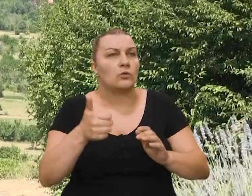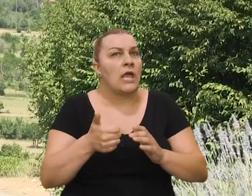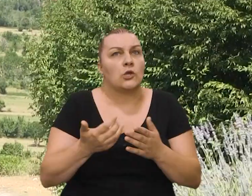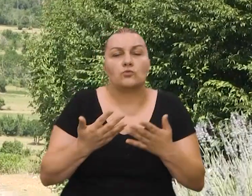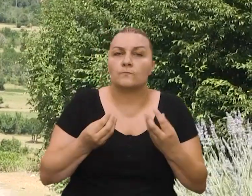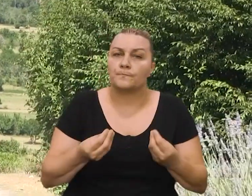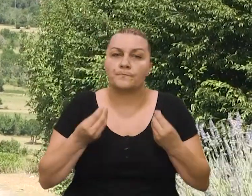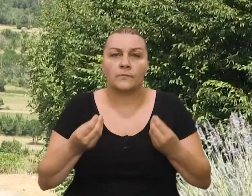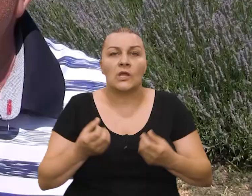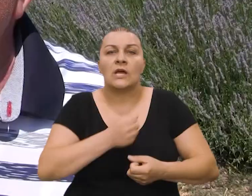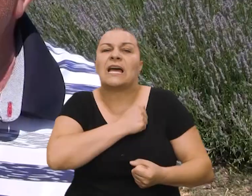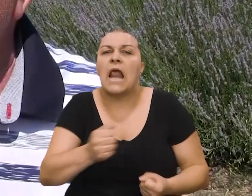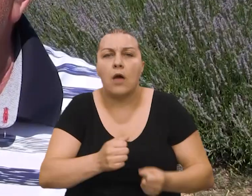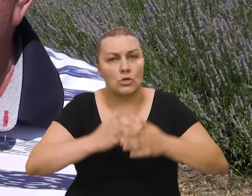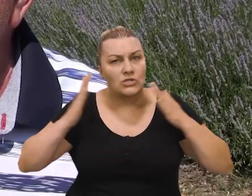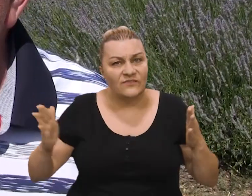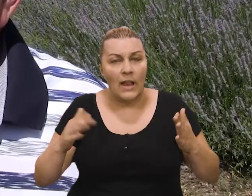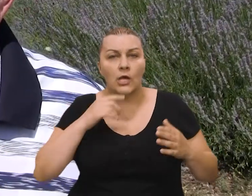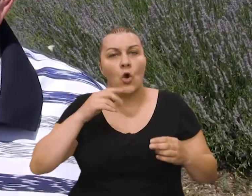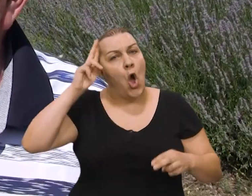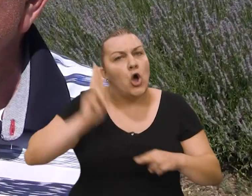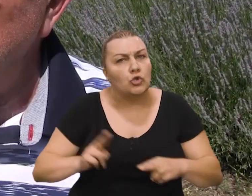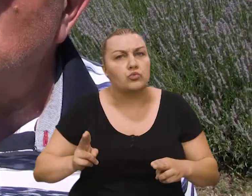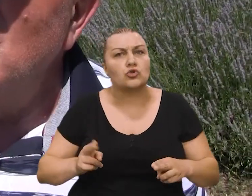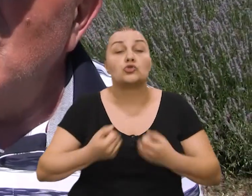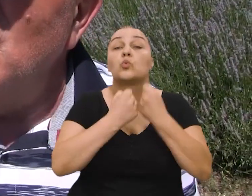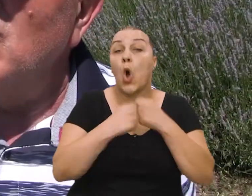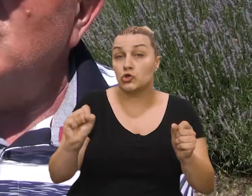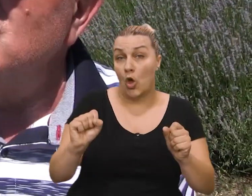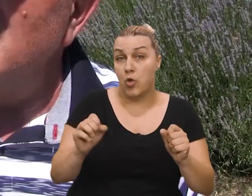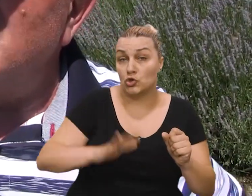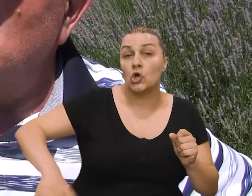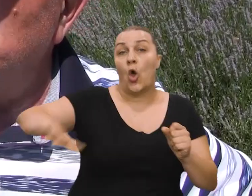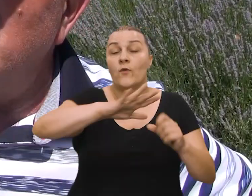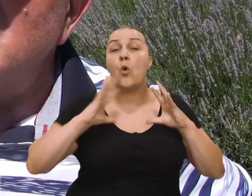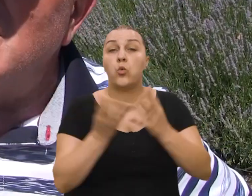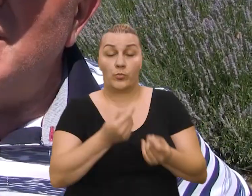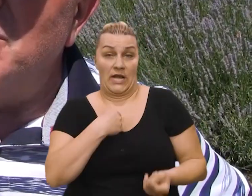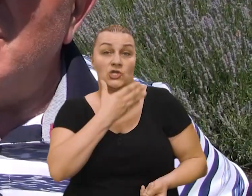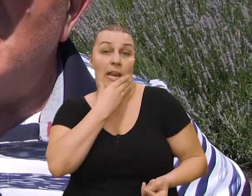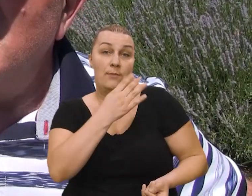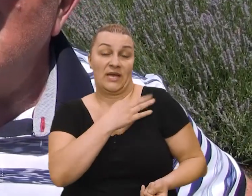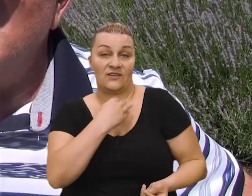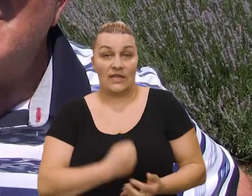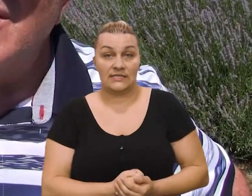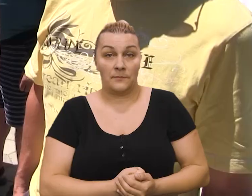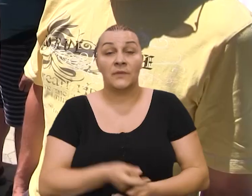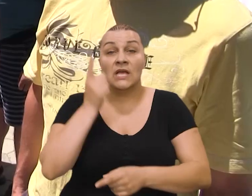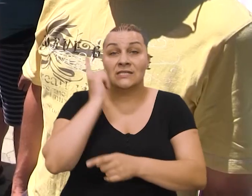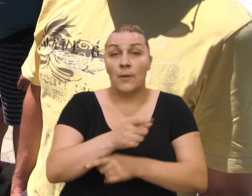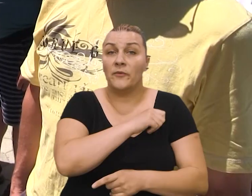izuzetnu hrabrost i odlučnost u oslobođenju celokupne naše lijepe Hrvatske.